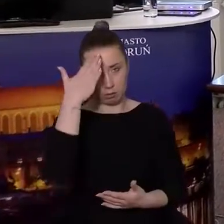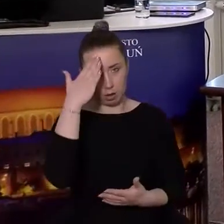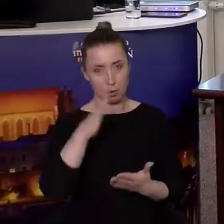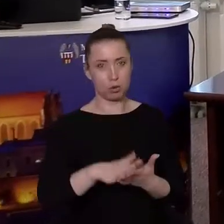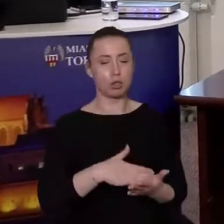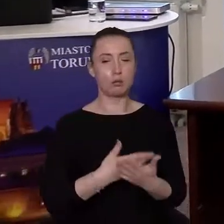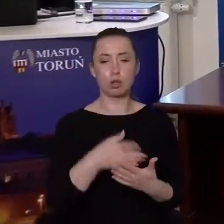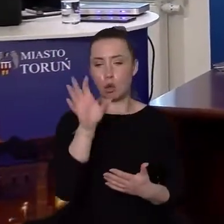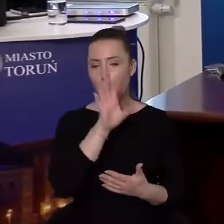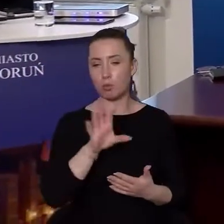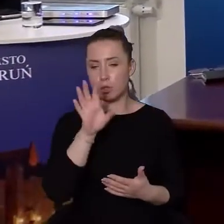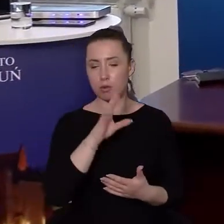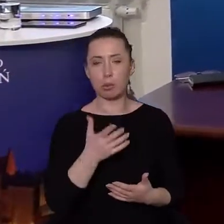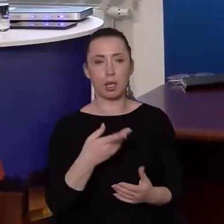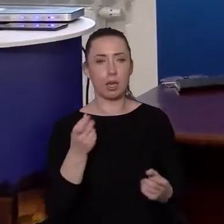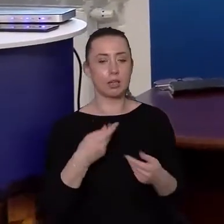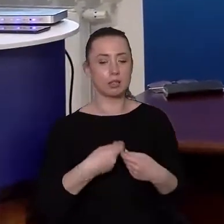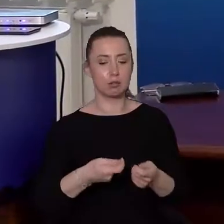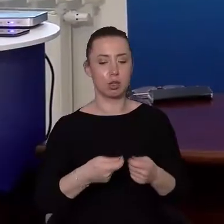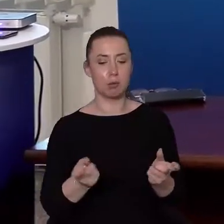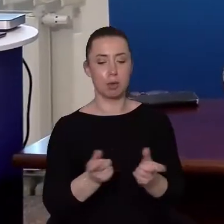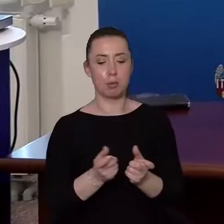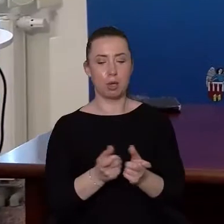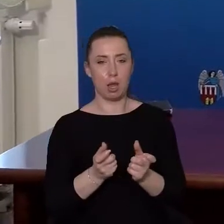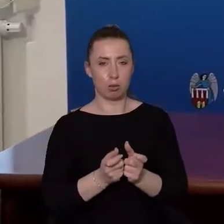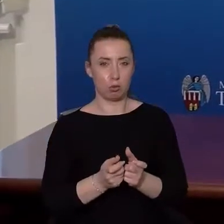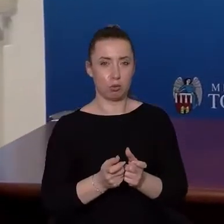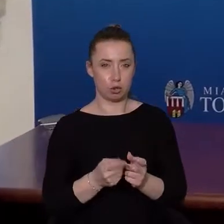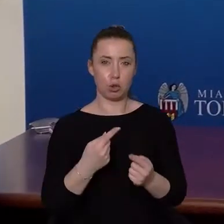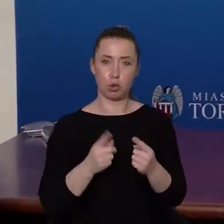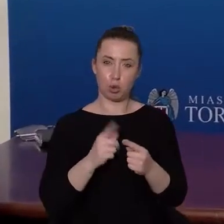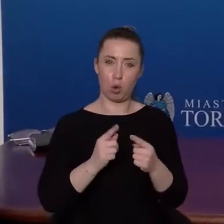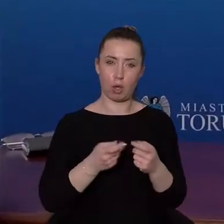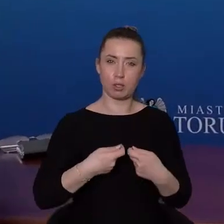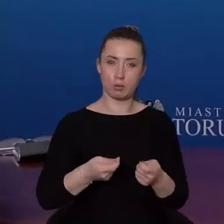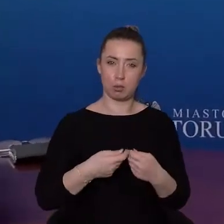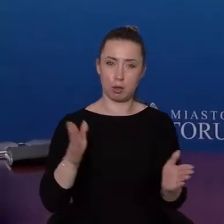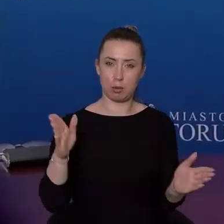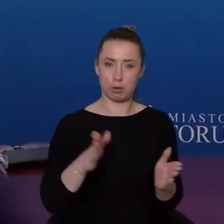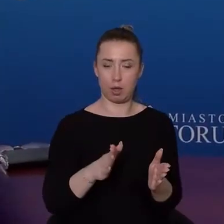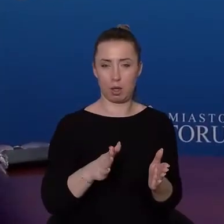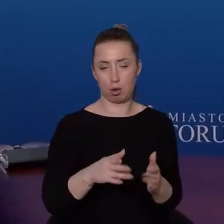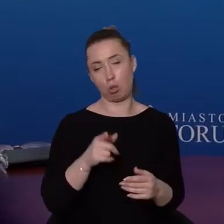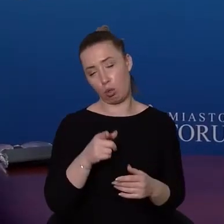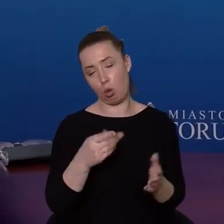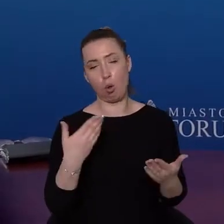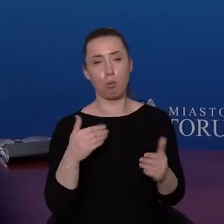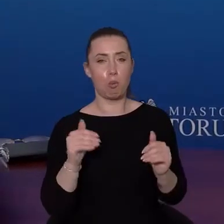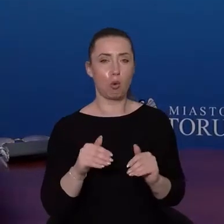sprzedaży biletów, zwykle w tym okresie okołoświątecznym jest mniej, no bo też pewnie